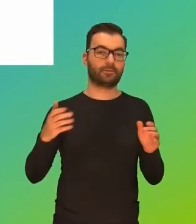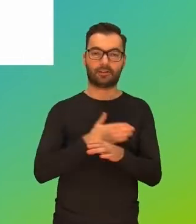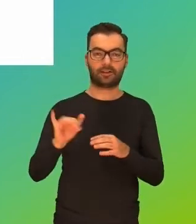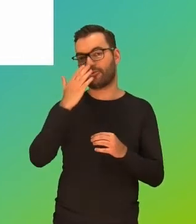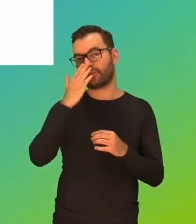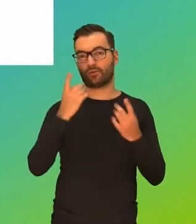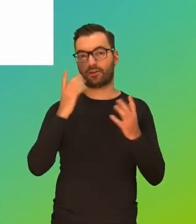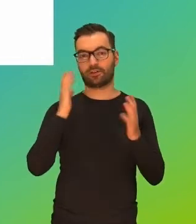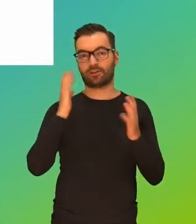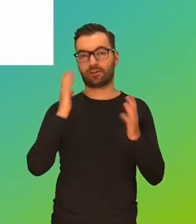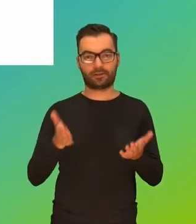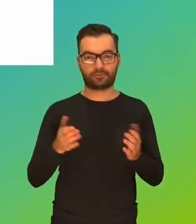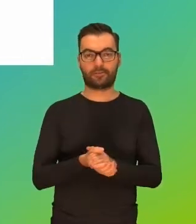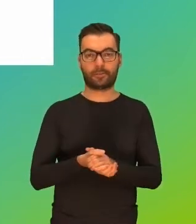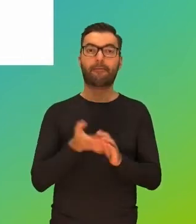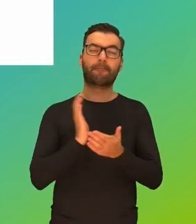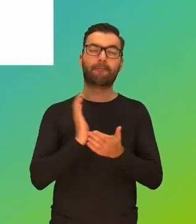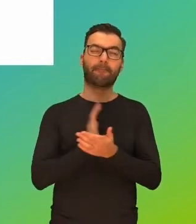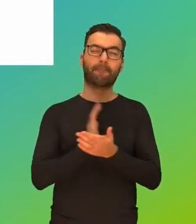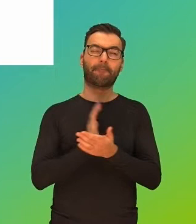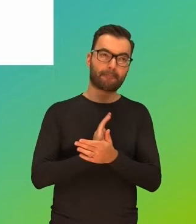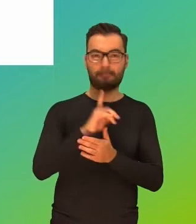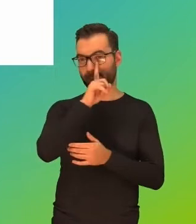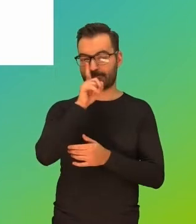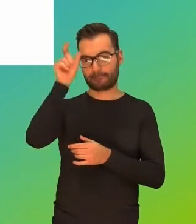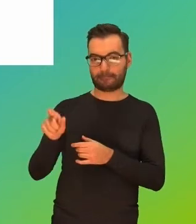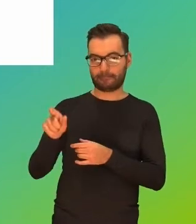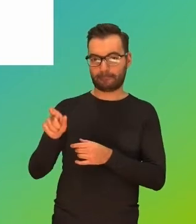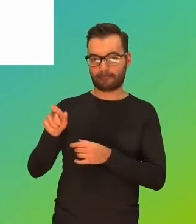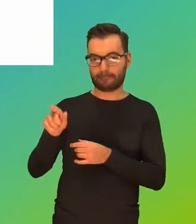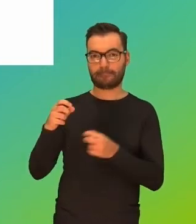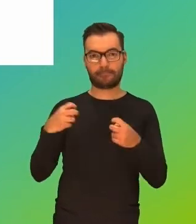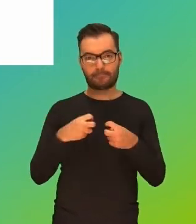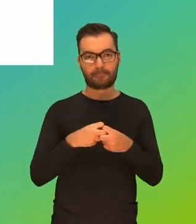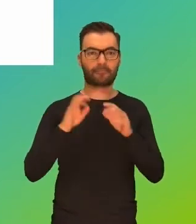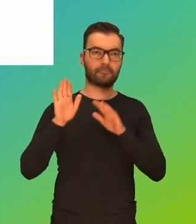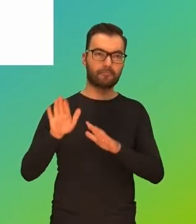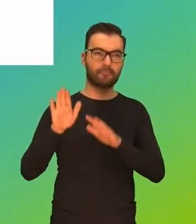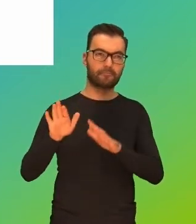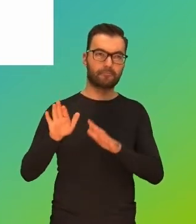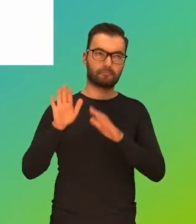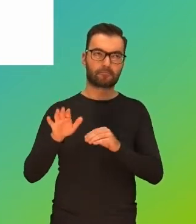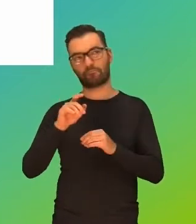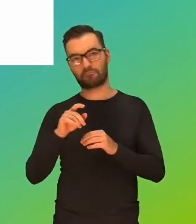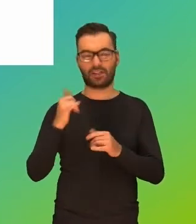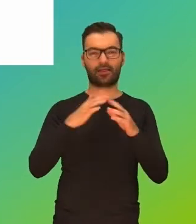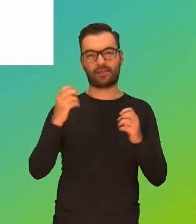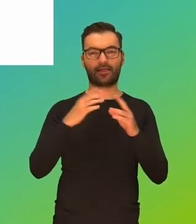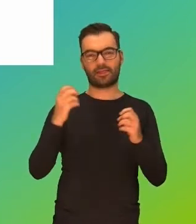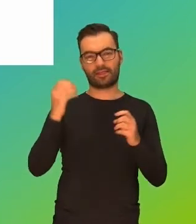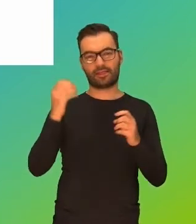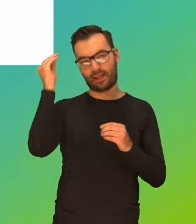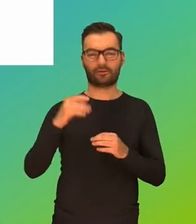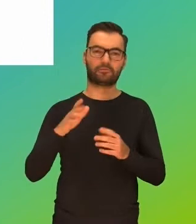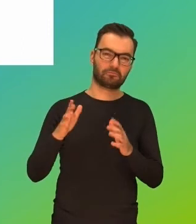i jak to dalej będzie wyglądać. Więc przeciętny nastolatek w tej sieci spędzał przy nauce zdalnej